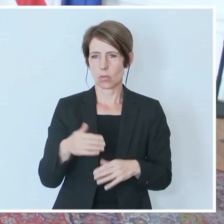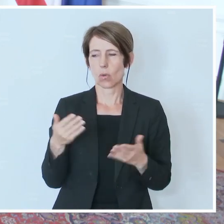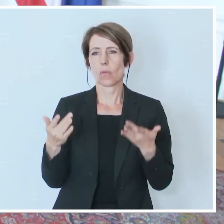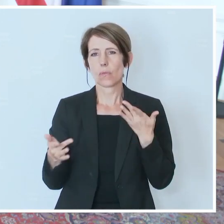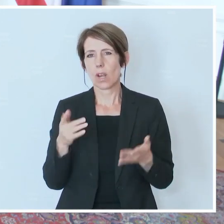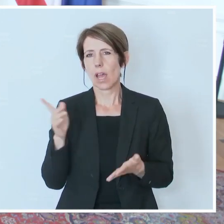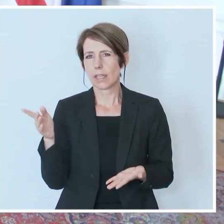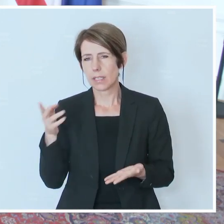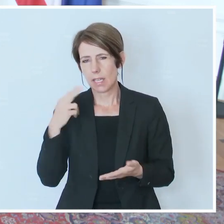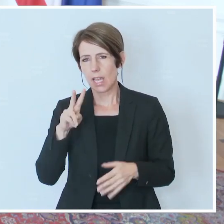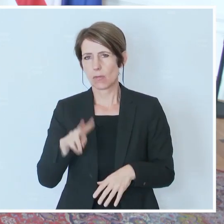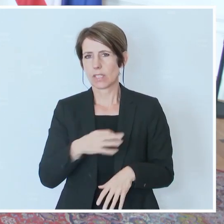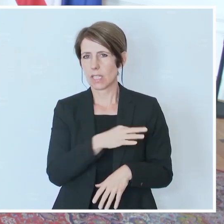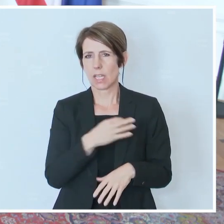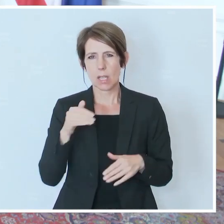nochmal überdenken?